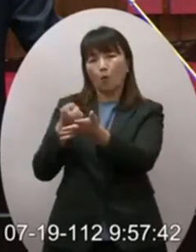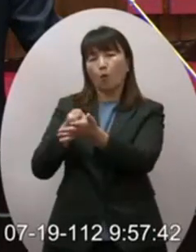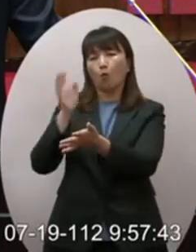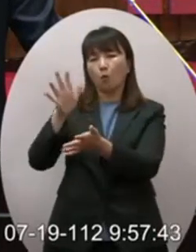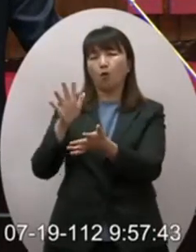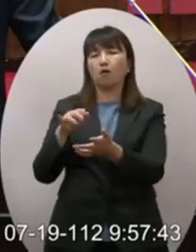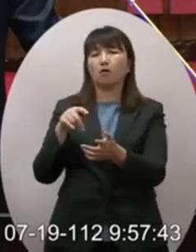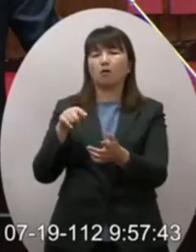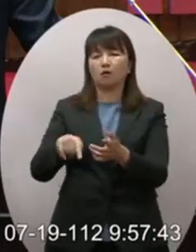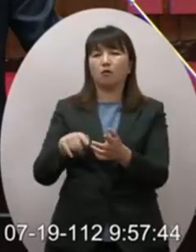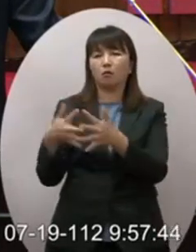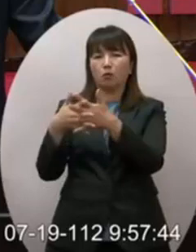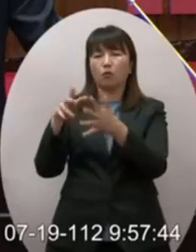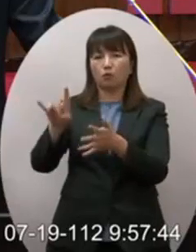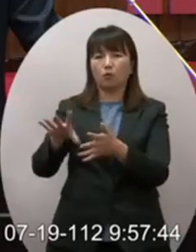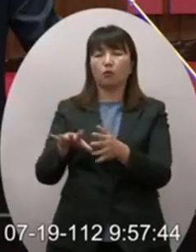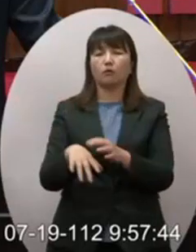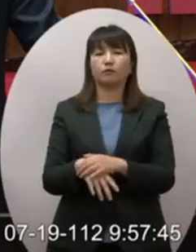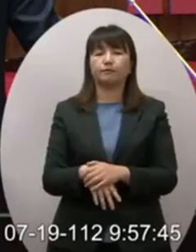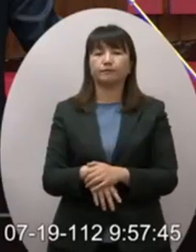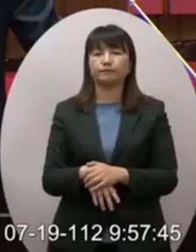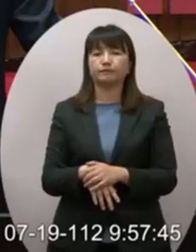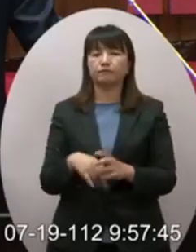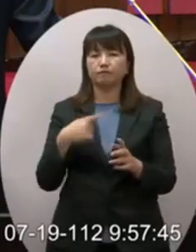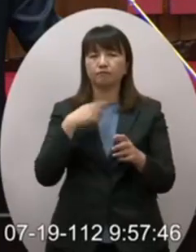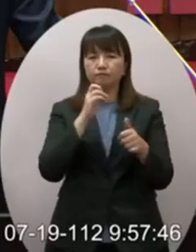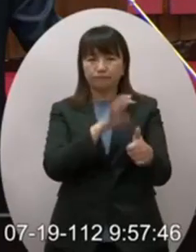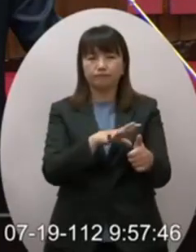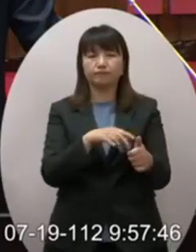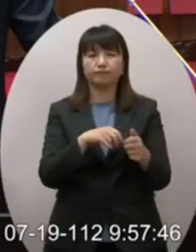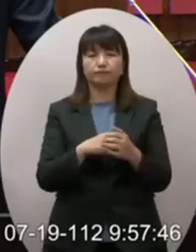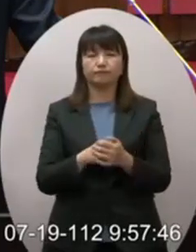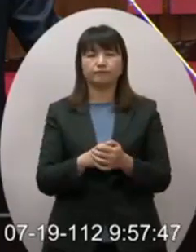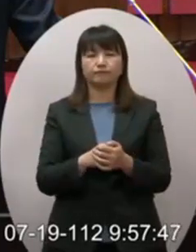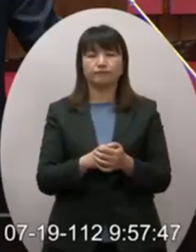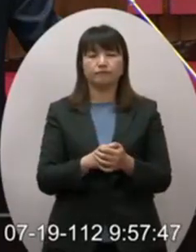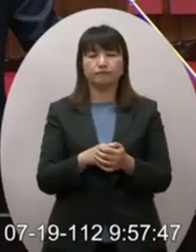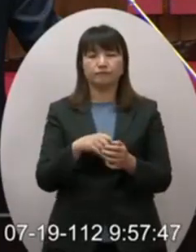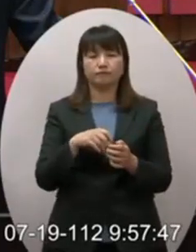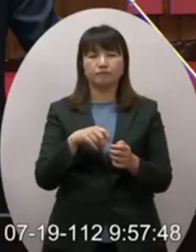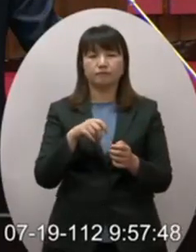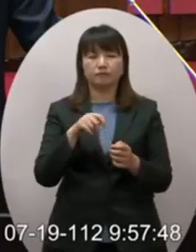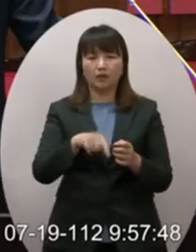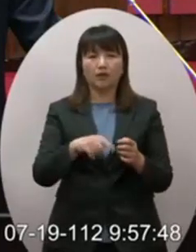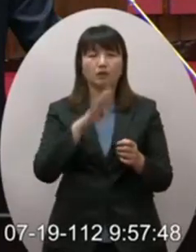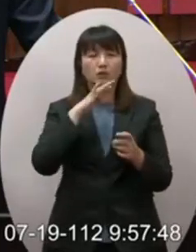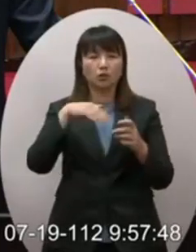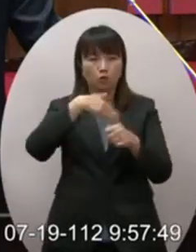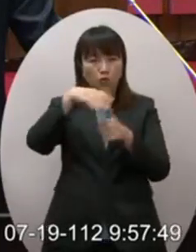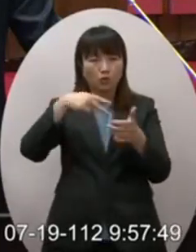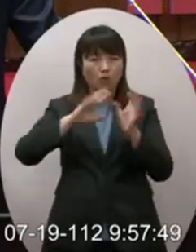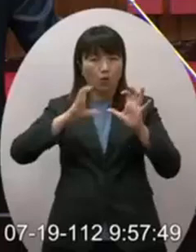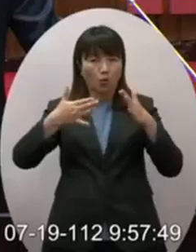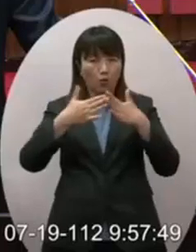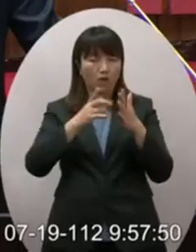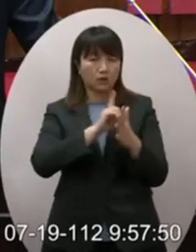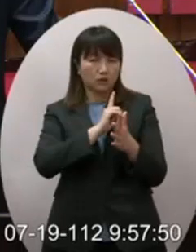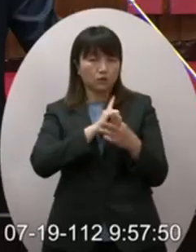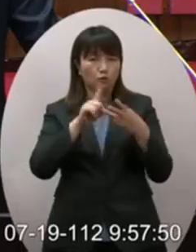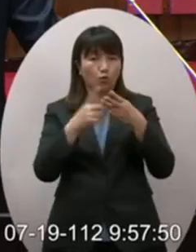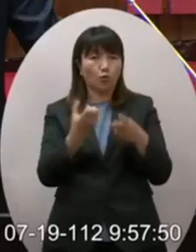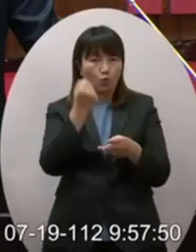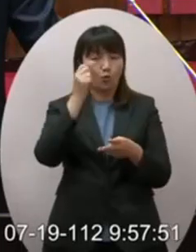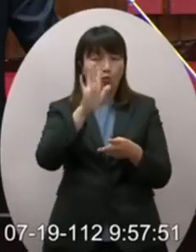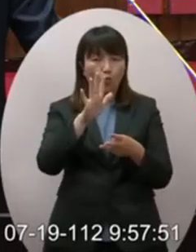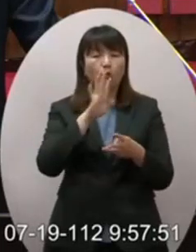尊重這個因為美國做了所以院長我要告訴你這就好像我們是我們是獨立的國家我們有自己的主